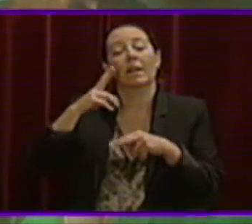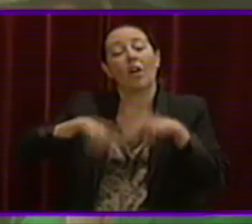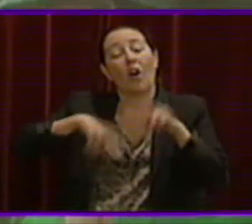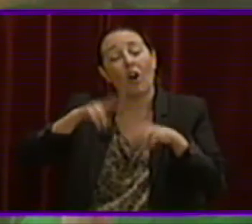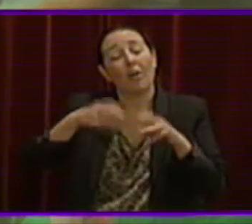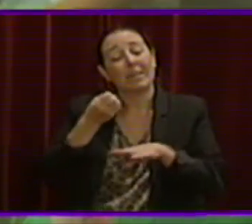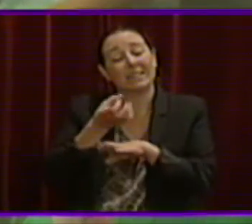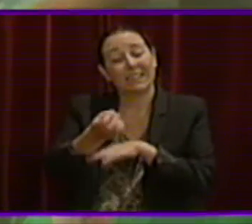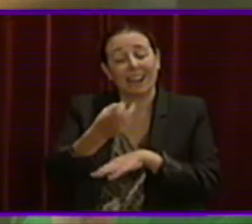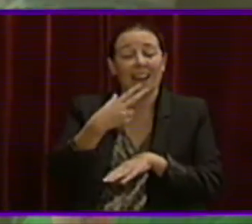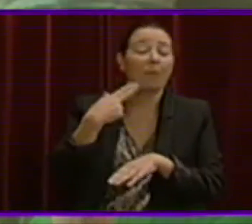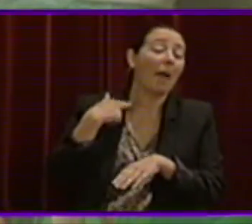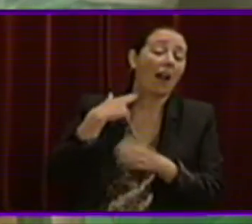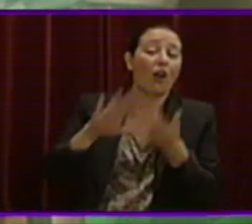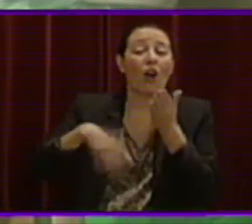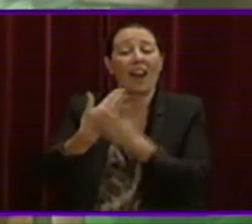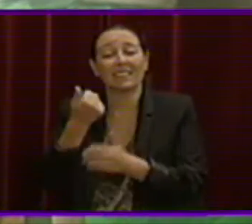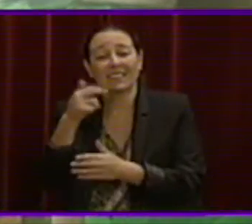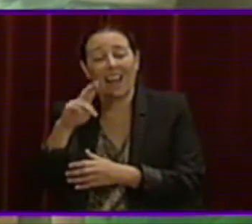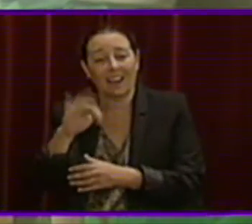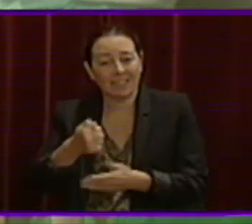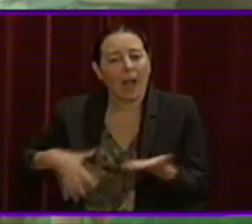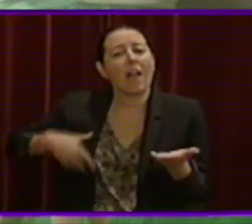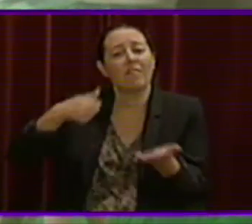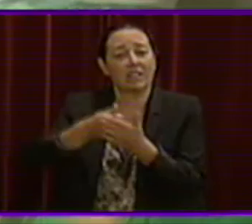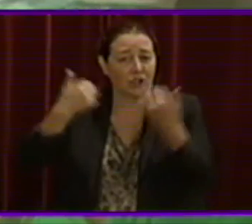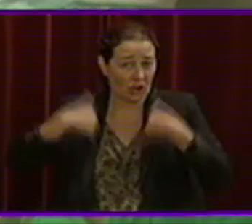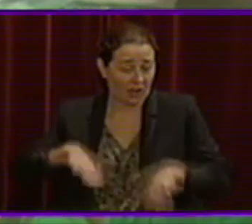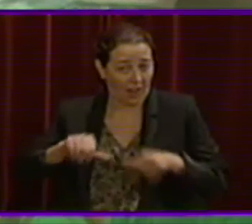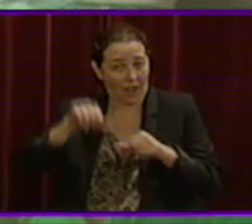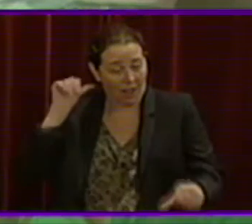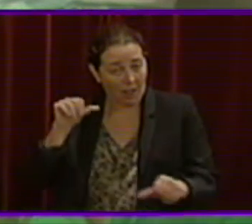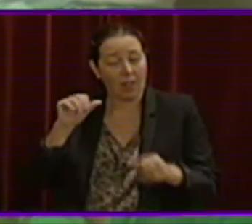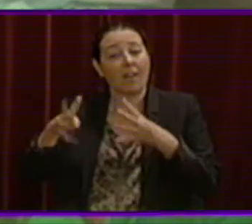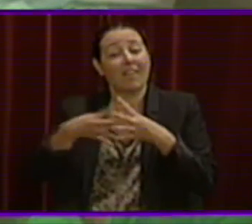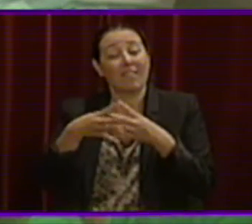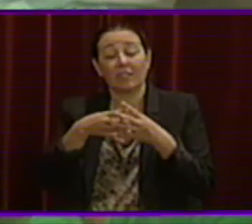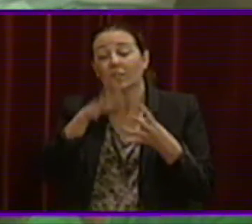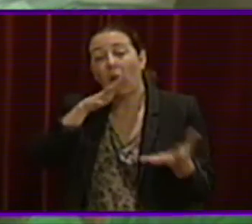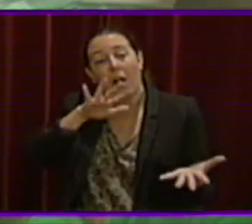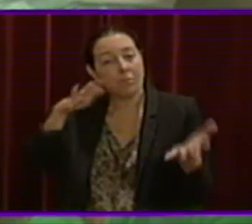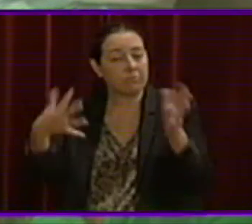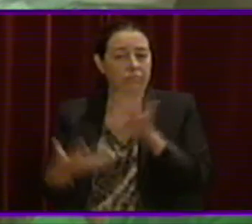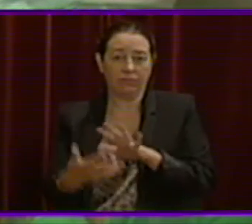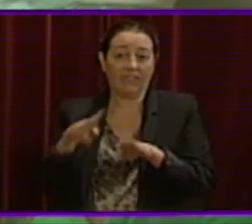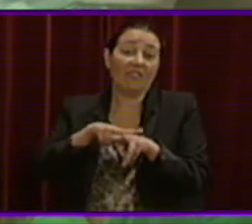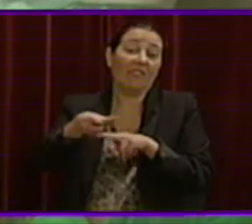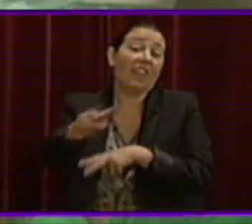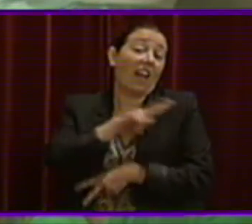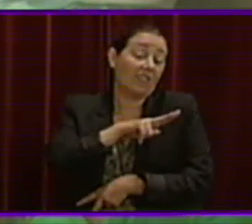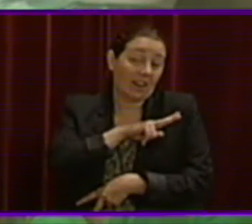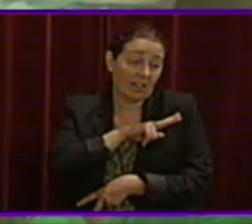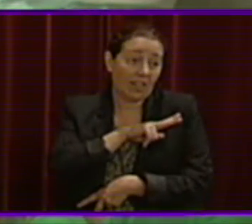llevant Manacorta i la gran inversió que ja ha feta amb una infraestructura, ara convertida en una via verda,